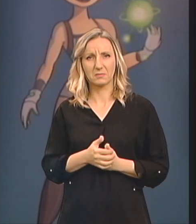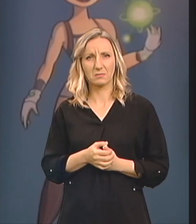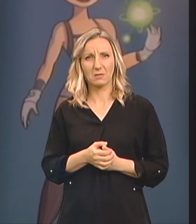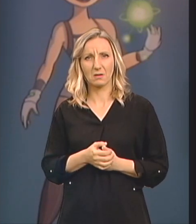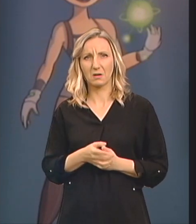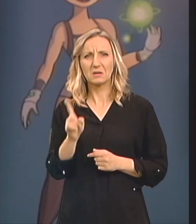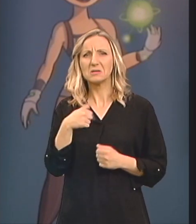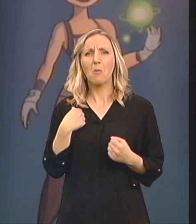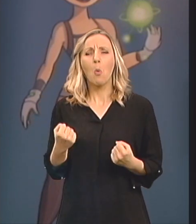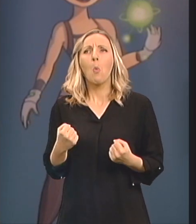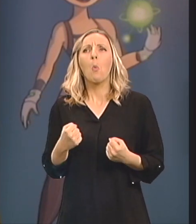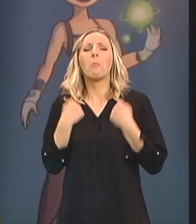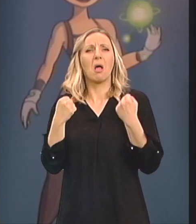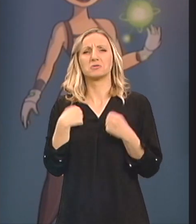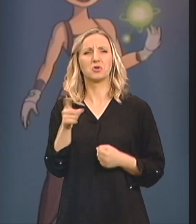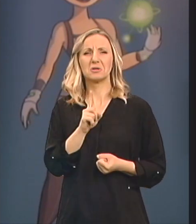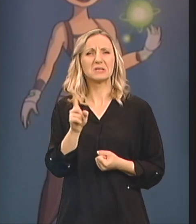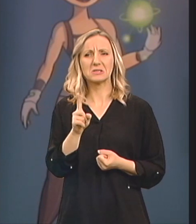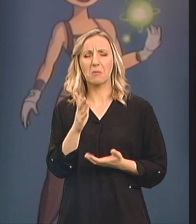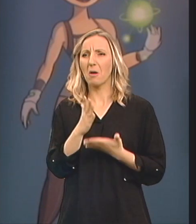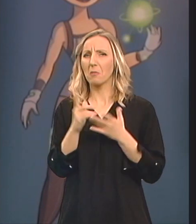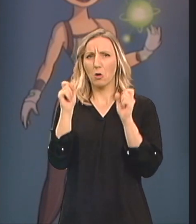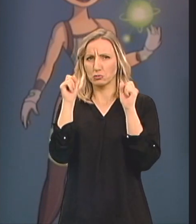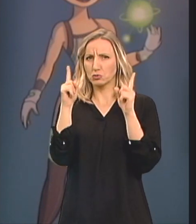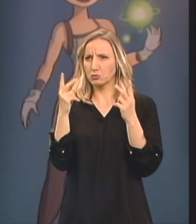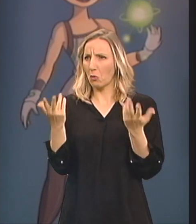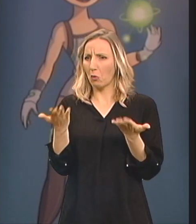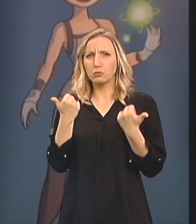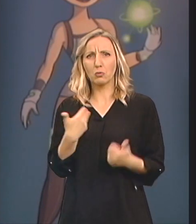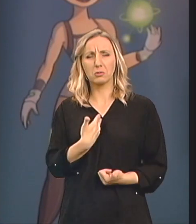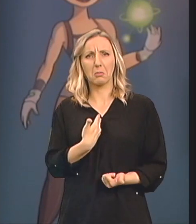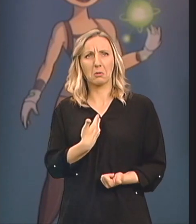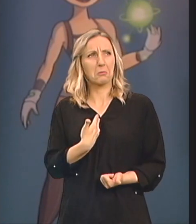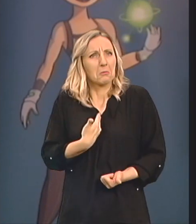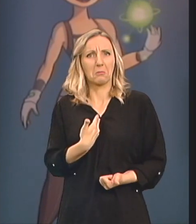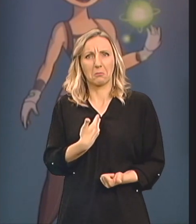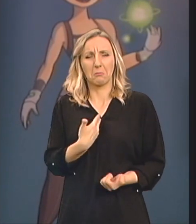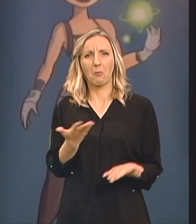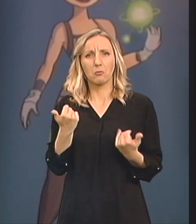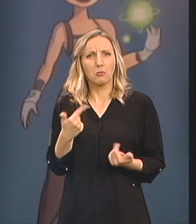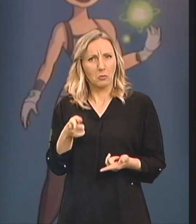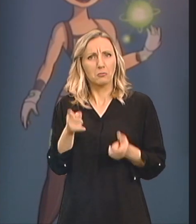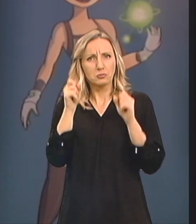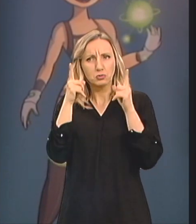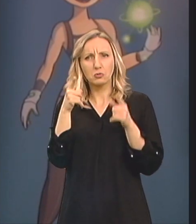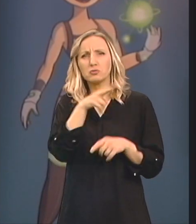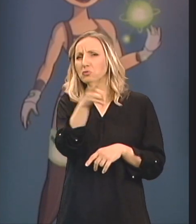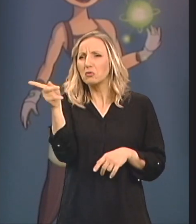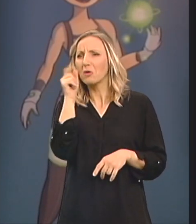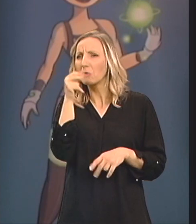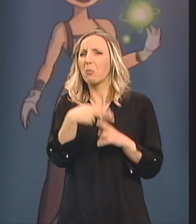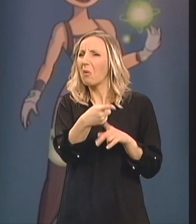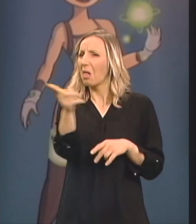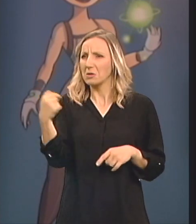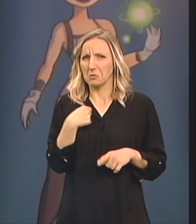Nisam se uplašila toga Samo mi je bilo čudno Kao, odkud to srkao? Odkud to meni? To imaju neki drugi ljudi